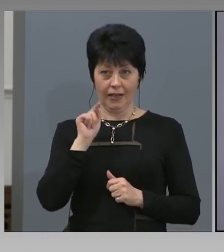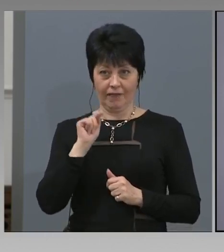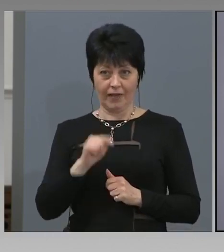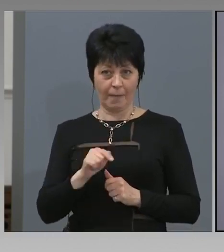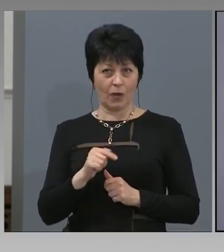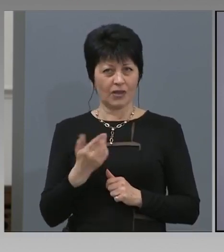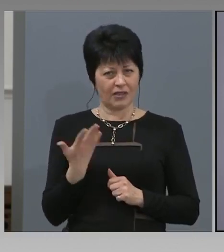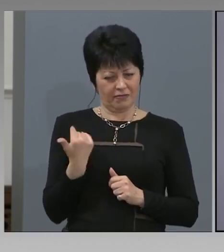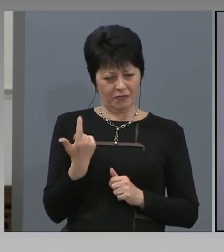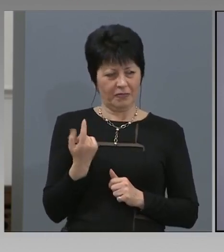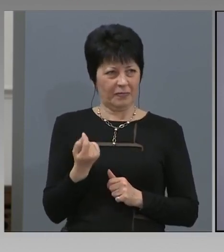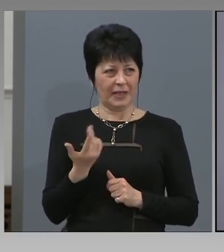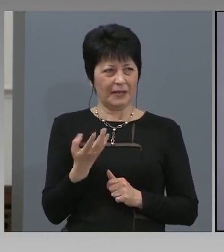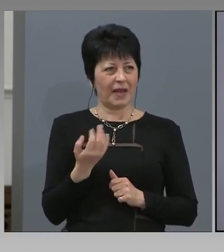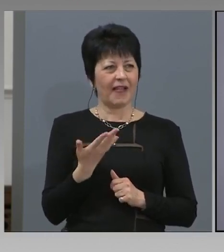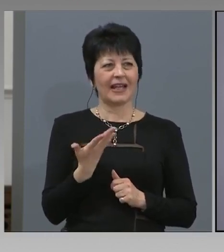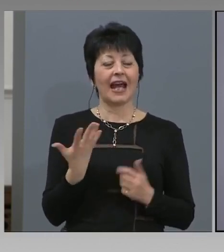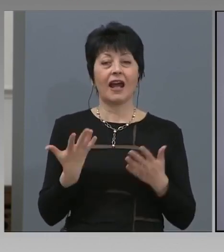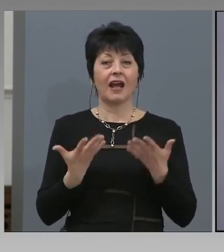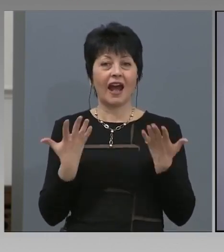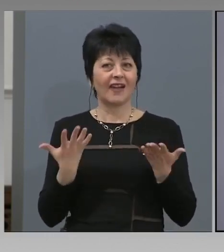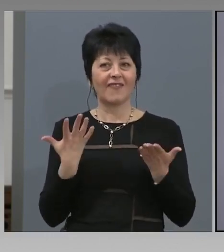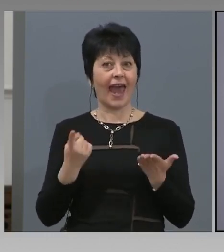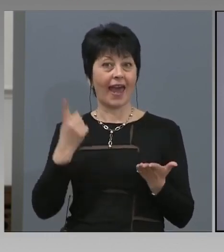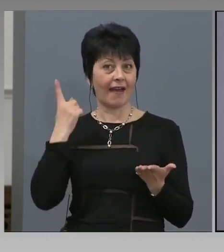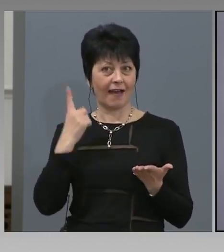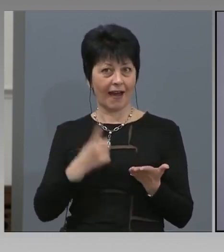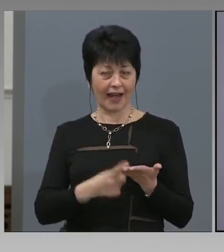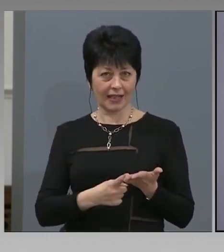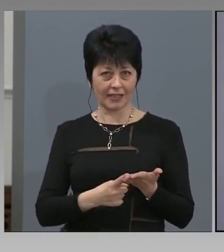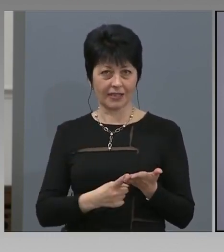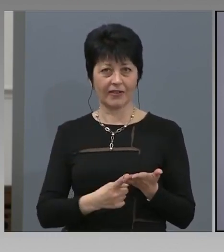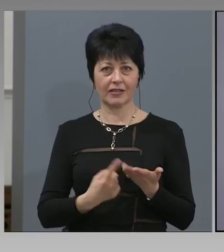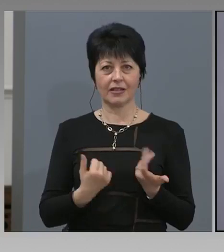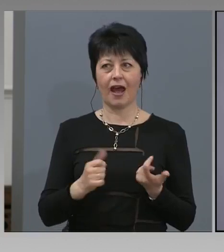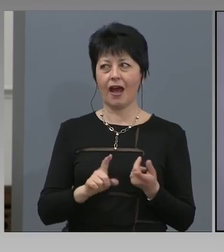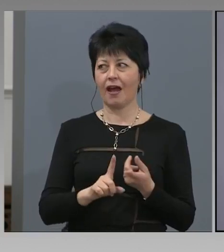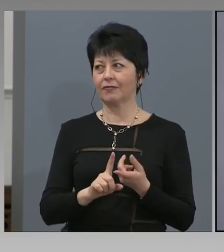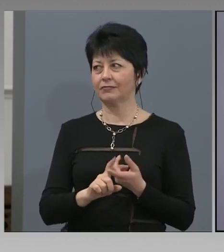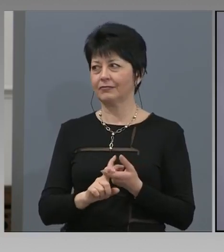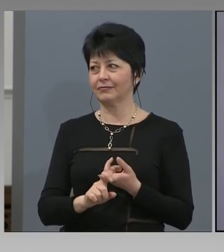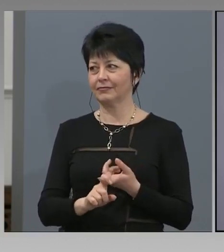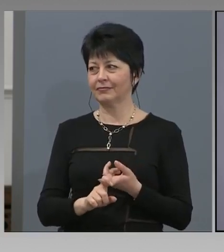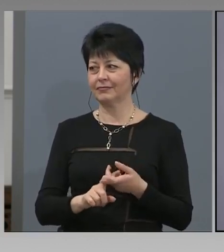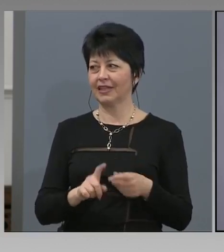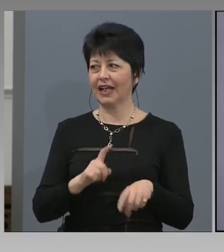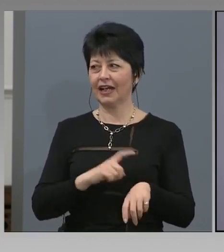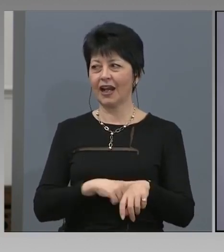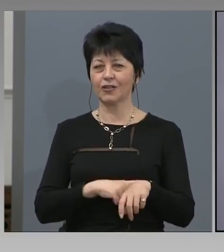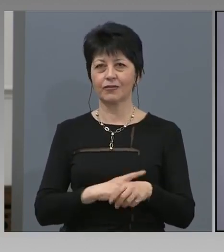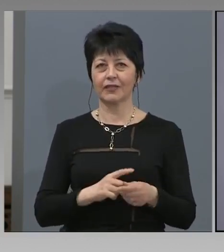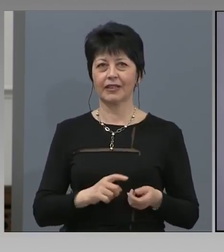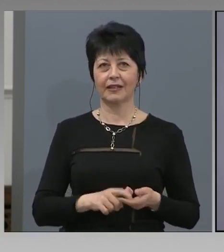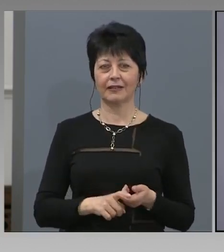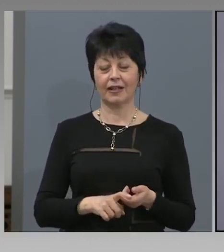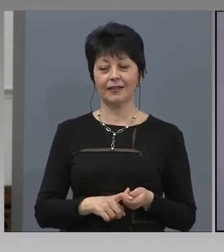от преди малко. Какви са гаранциите за крашовете, защото предполагам, че много хора сега ще